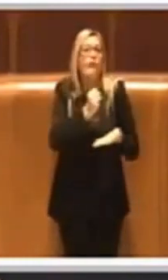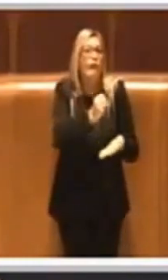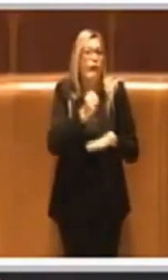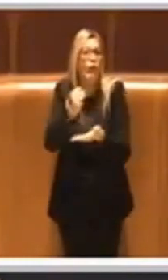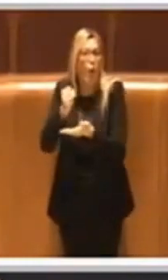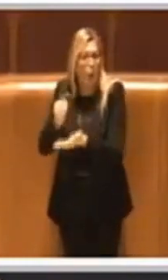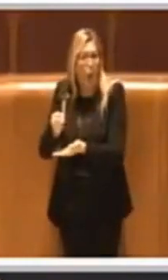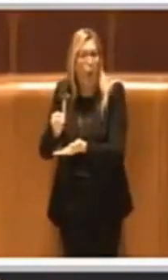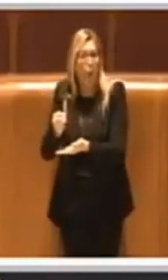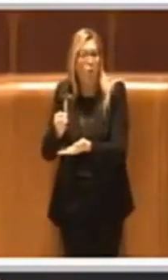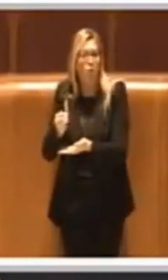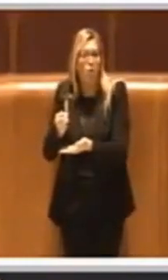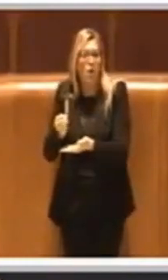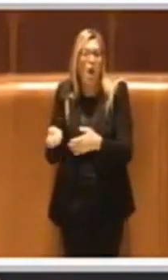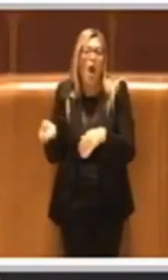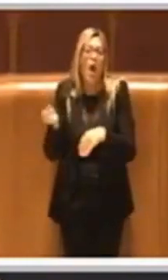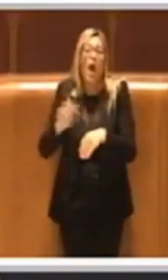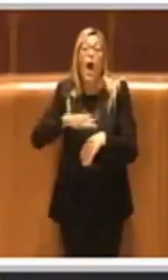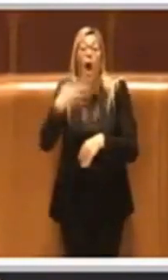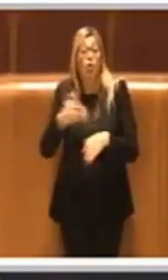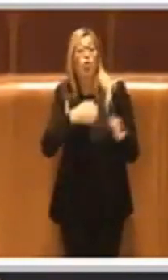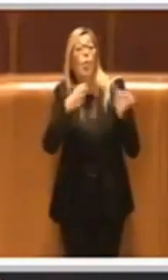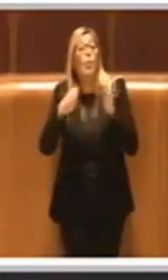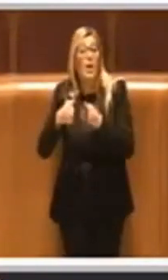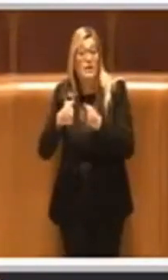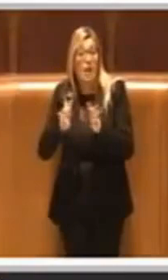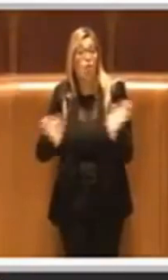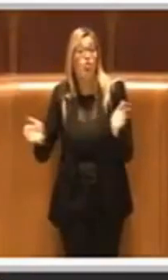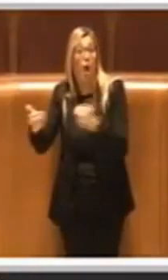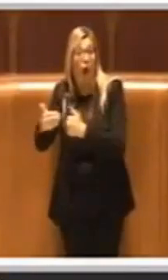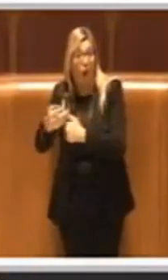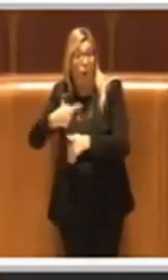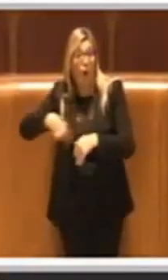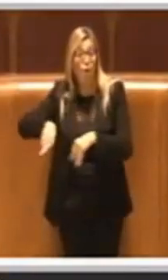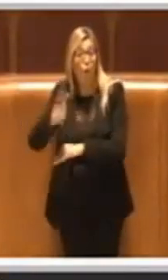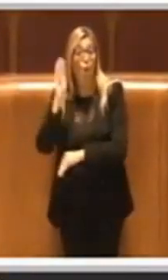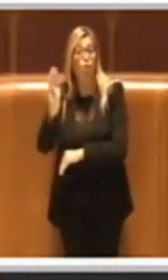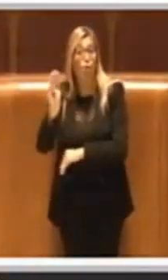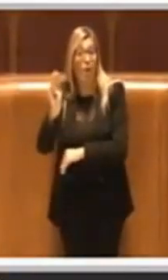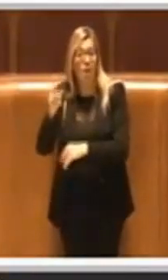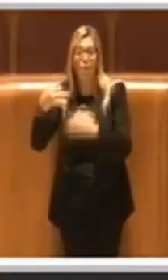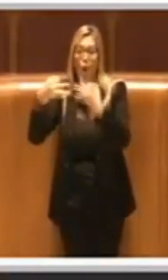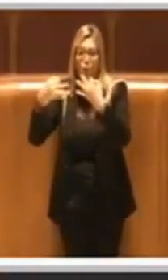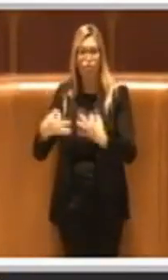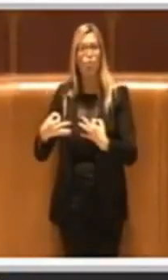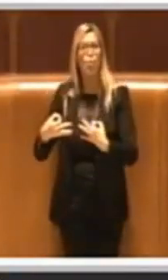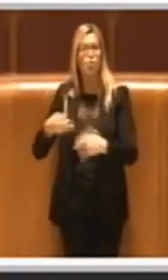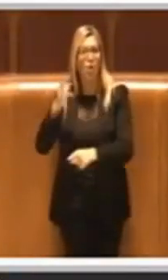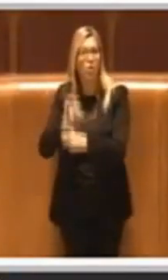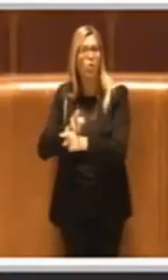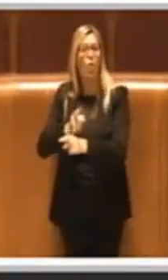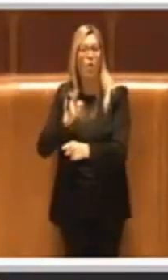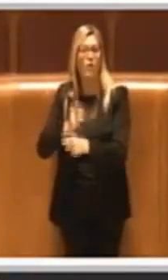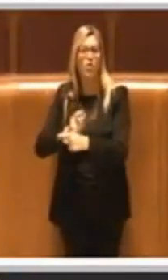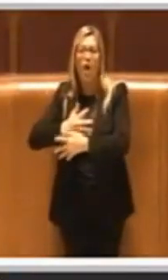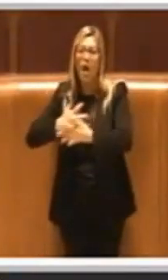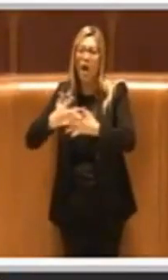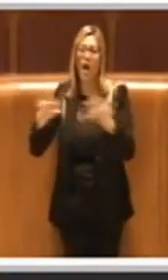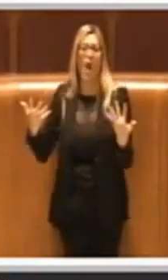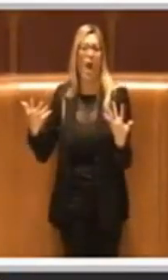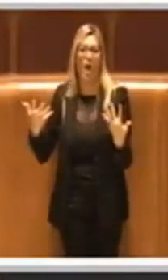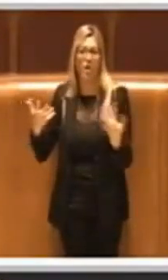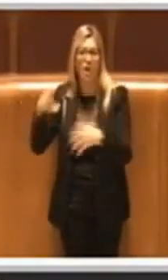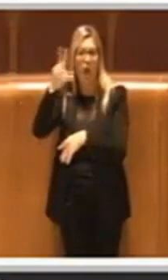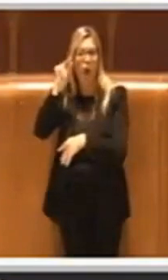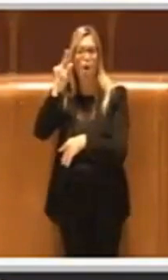faccia anche un ulteriore passaggio nell'Aula. Crediamo che questo sia giusto, sia doveroso e sia un grande riconoscimento